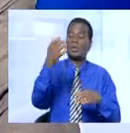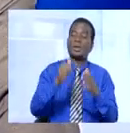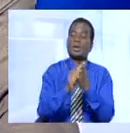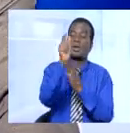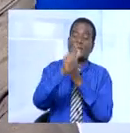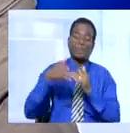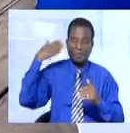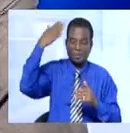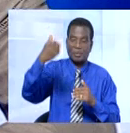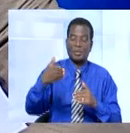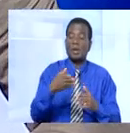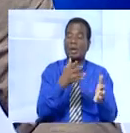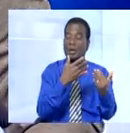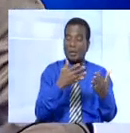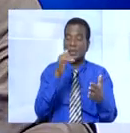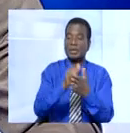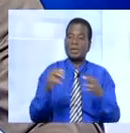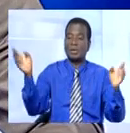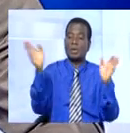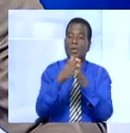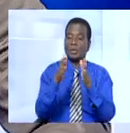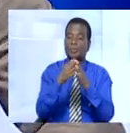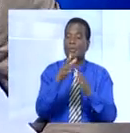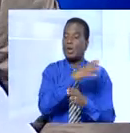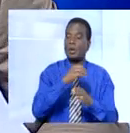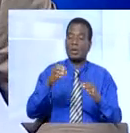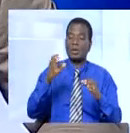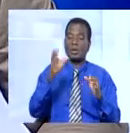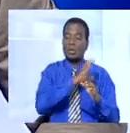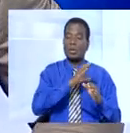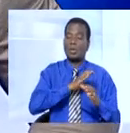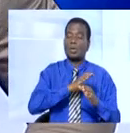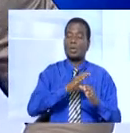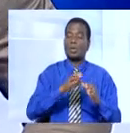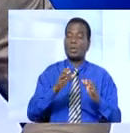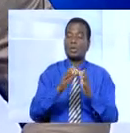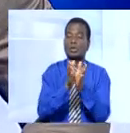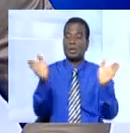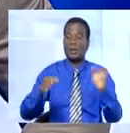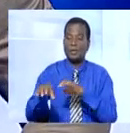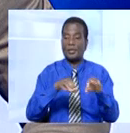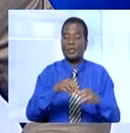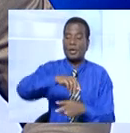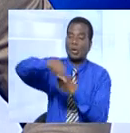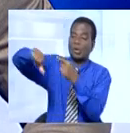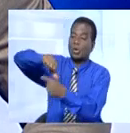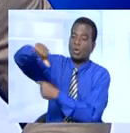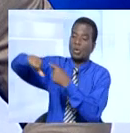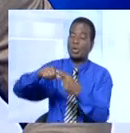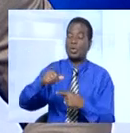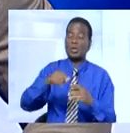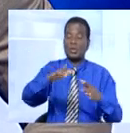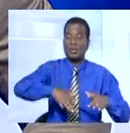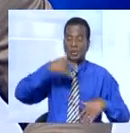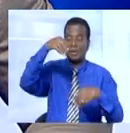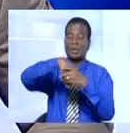de Trècheville. En attendant cette rencontre, le commissariat général de ce salon a effectué une tournée de sensibilisation dans ces